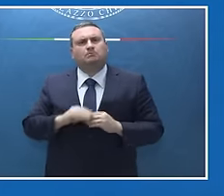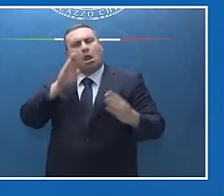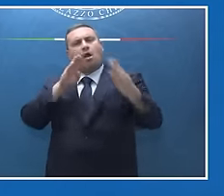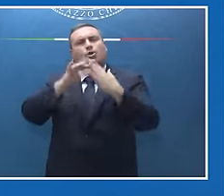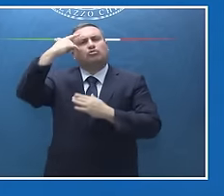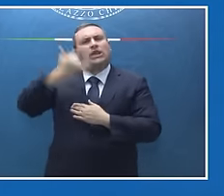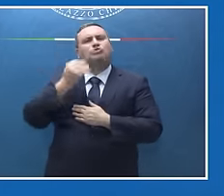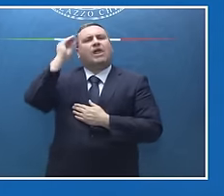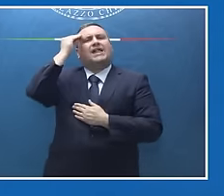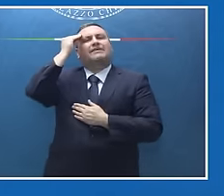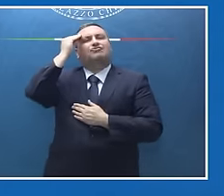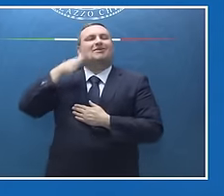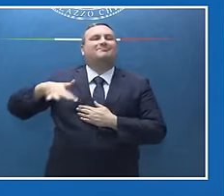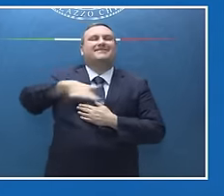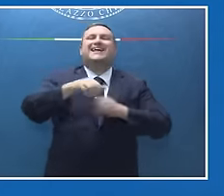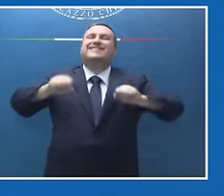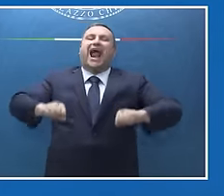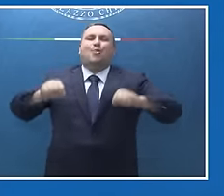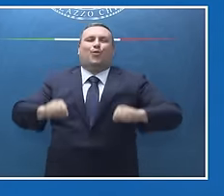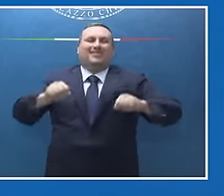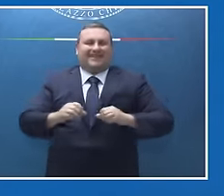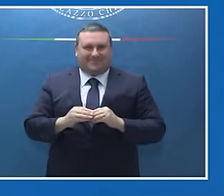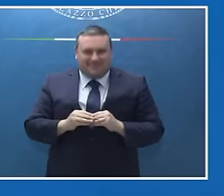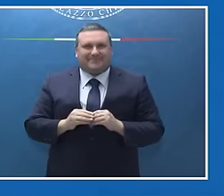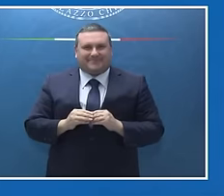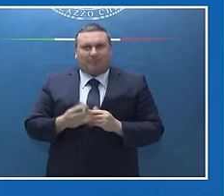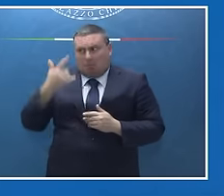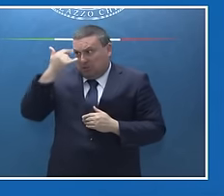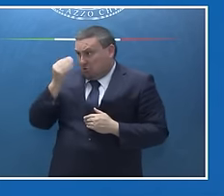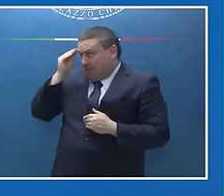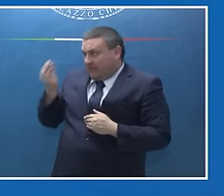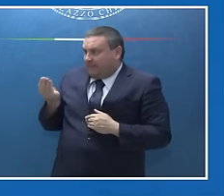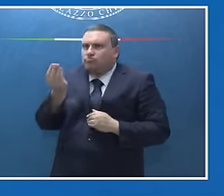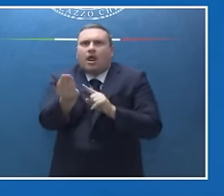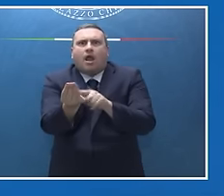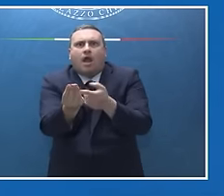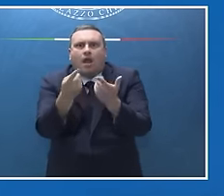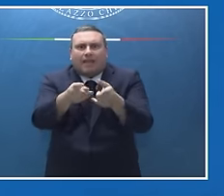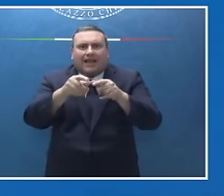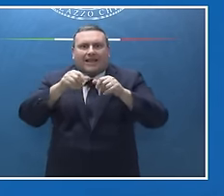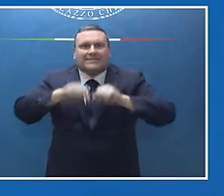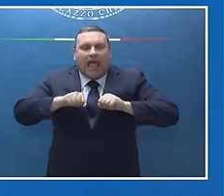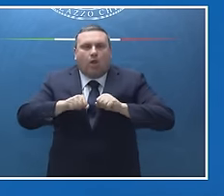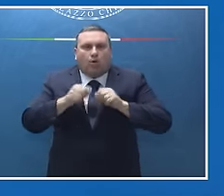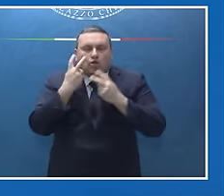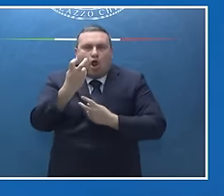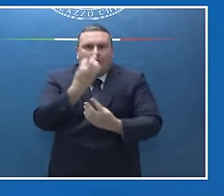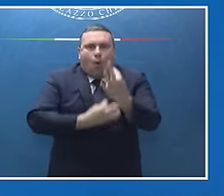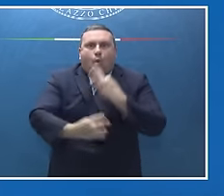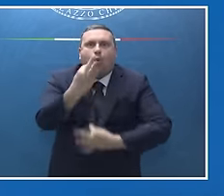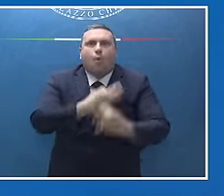mondo della salute. Certo che se noi utilizziamo l'intelligenza artificiale come strumento per aiutarci a trovare delle cure per